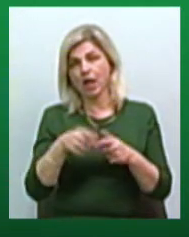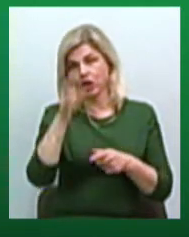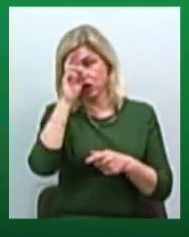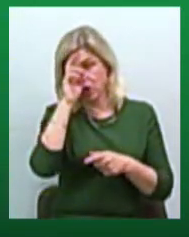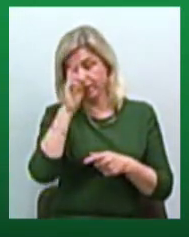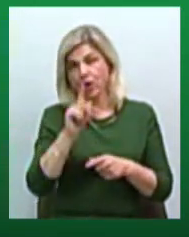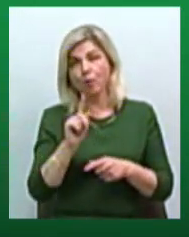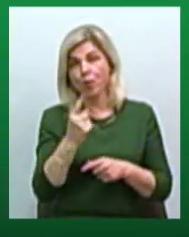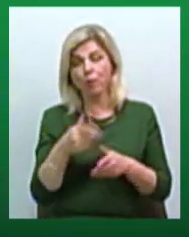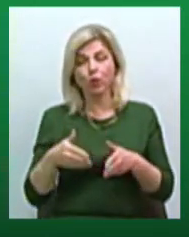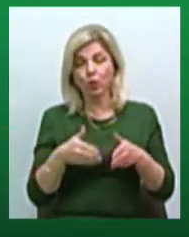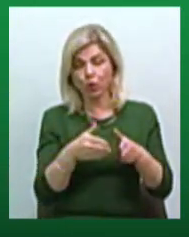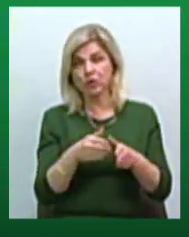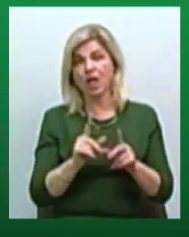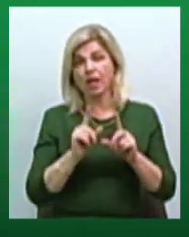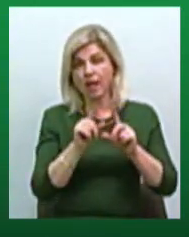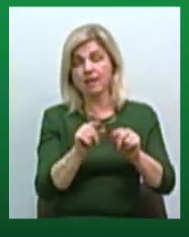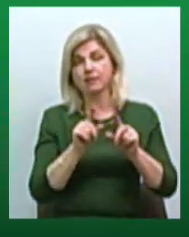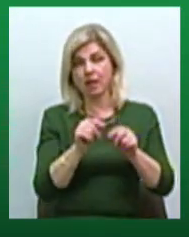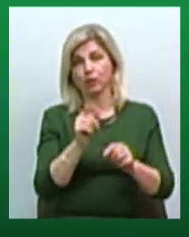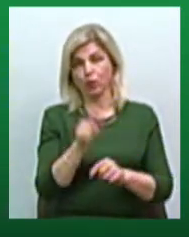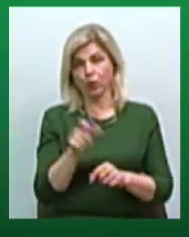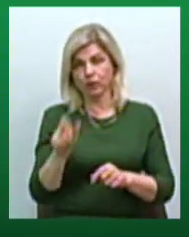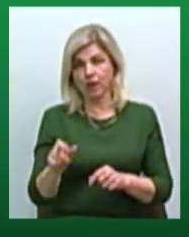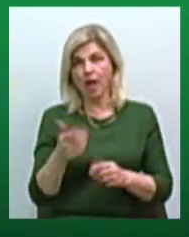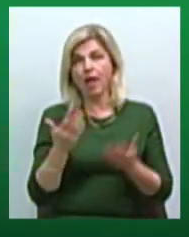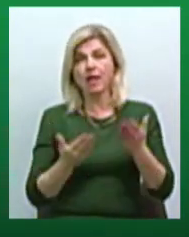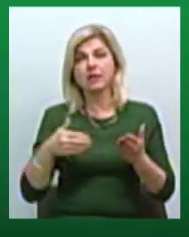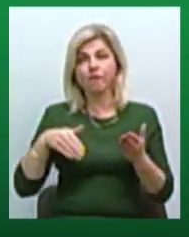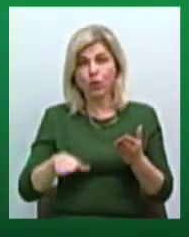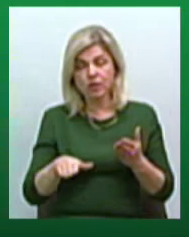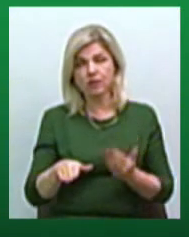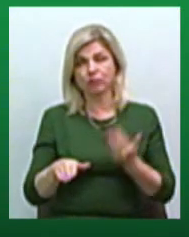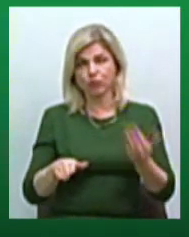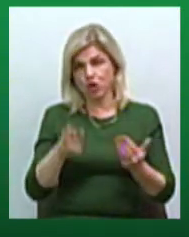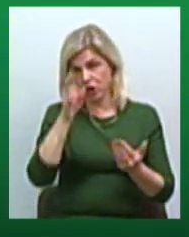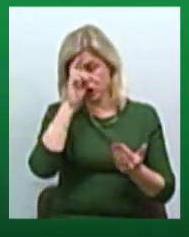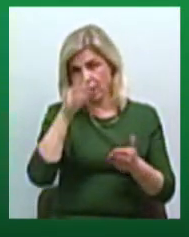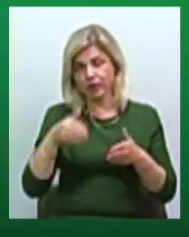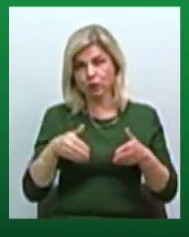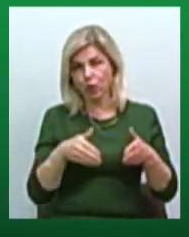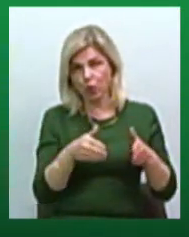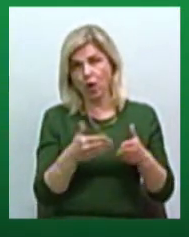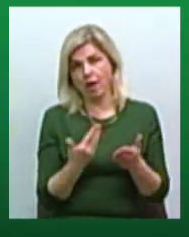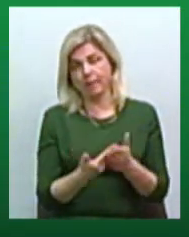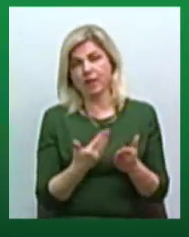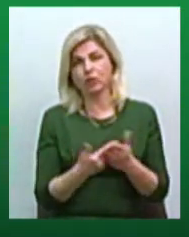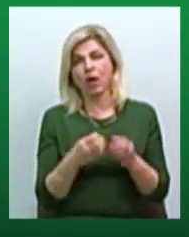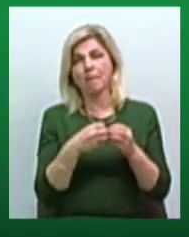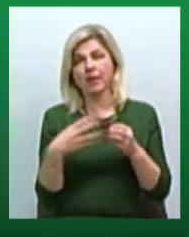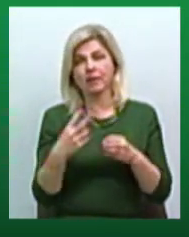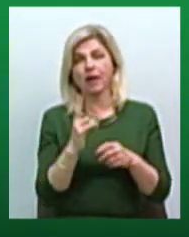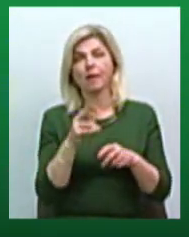по цій дорозі їдуть люди, що стосуються Вознесенська, це державна дорога, десь близько 15